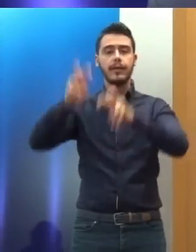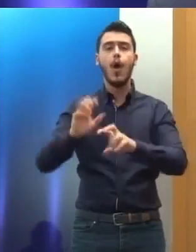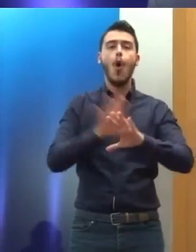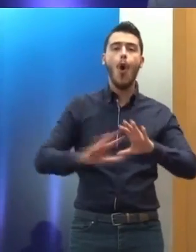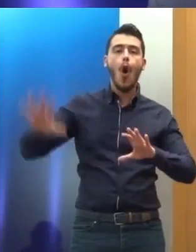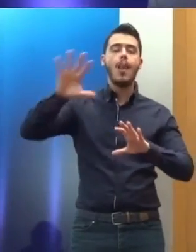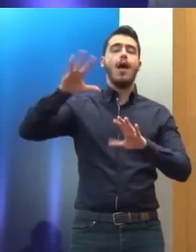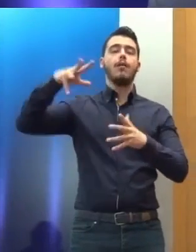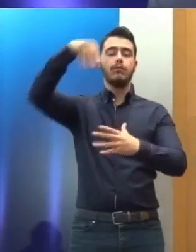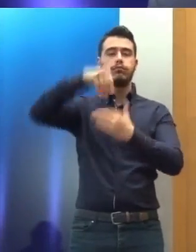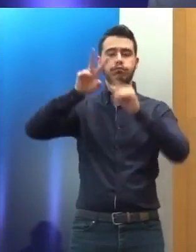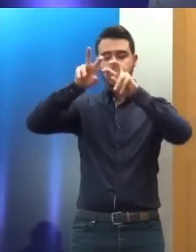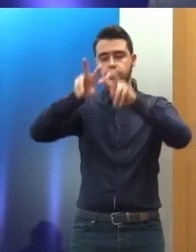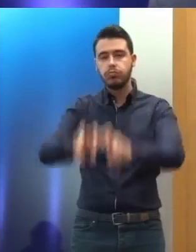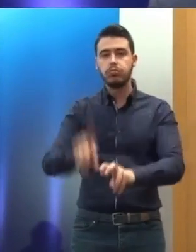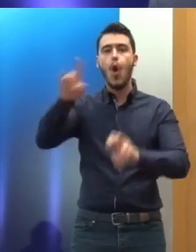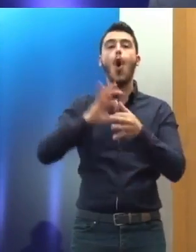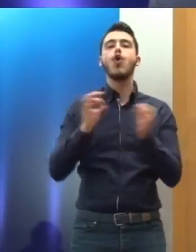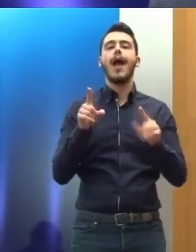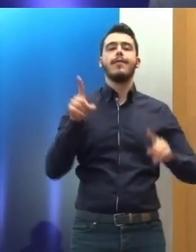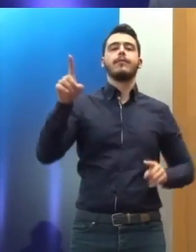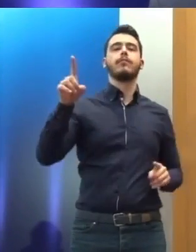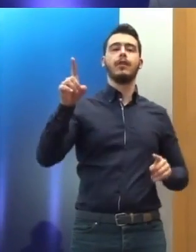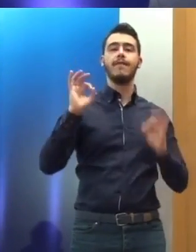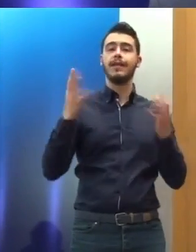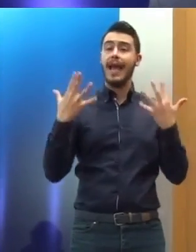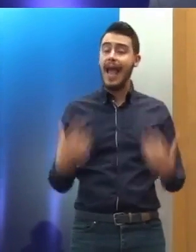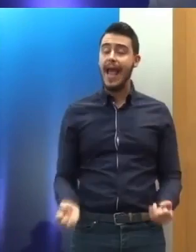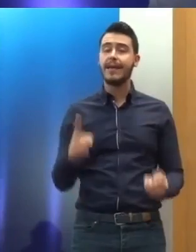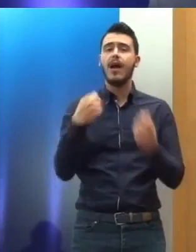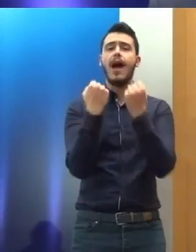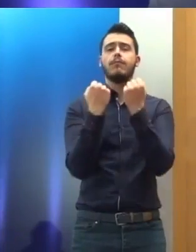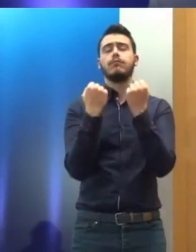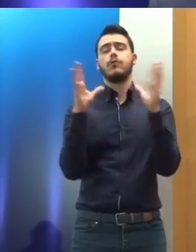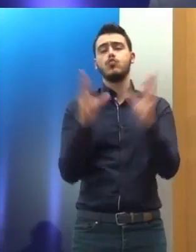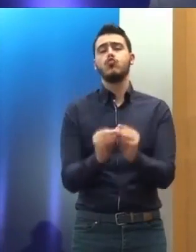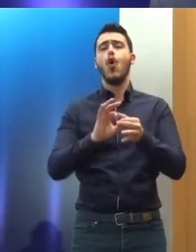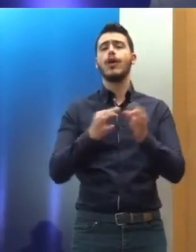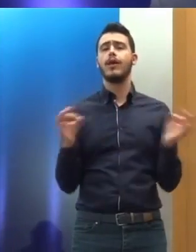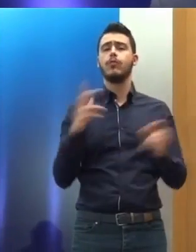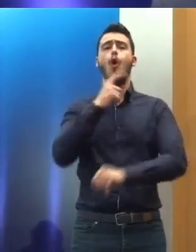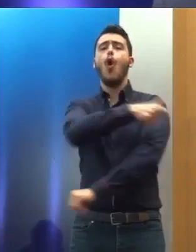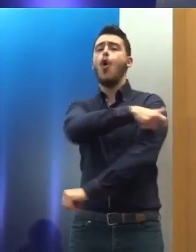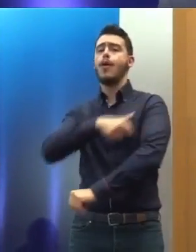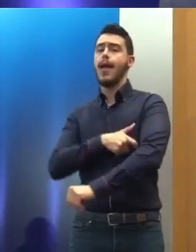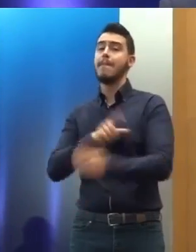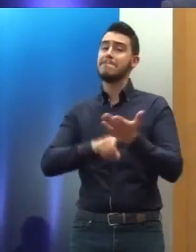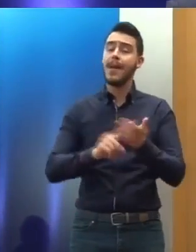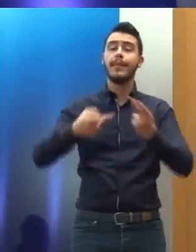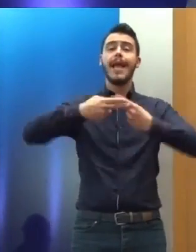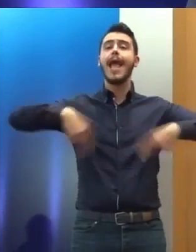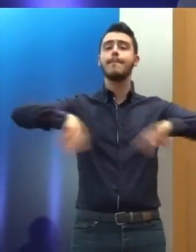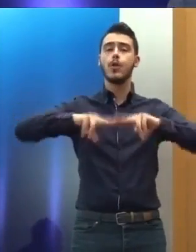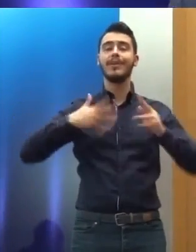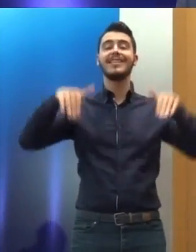μέρη στις διεθνείς αυτές τις συμβάσεις αποτελούν όμως οι δικαιωμένους οργανισμούς των ΗΕ και επομένως πρέπει και για την Επιτροπή να